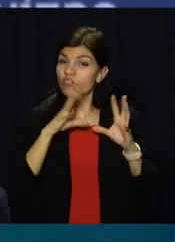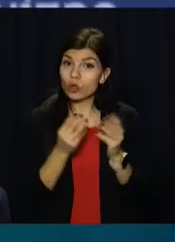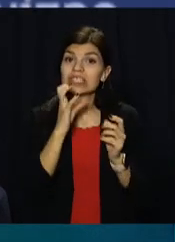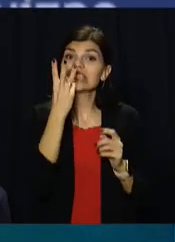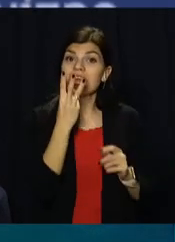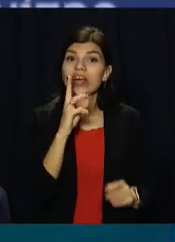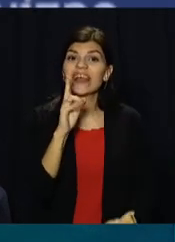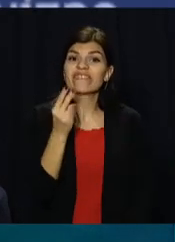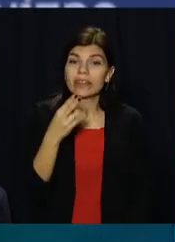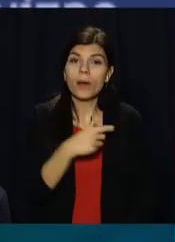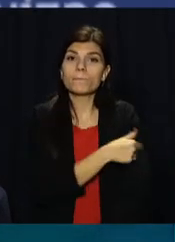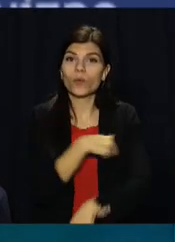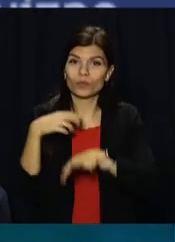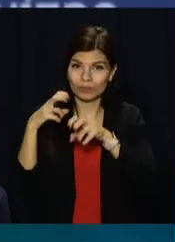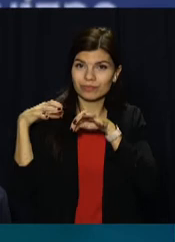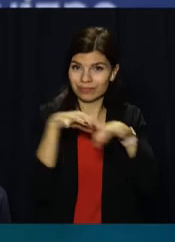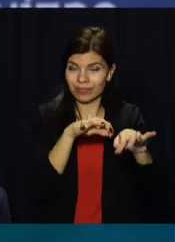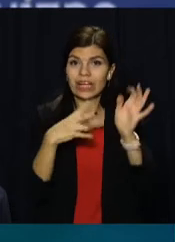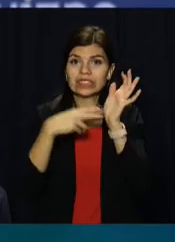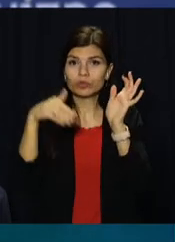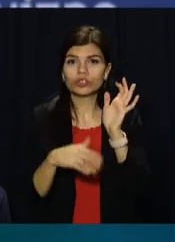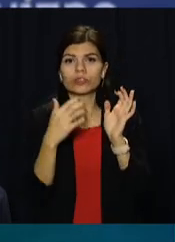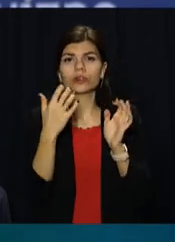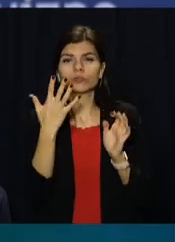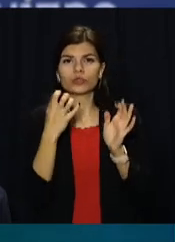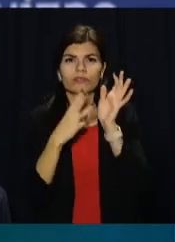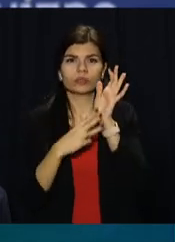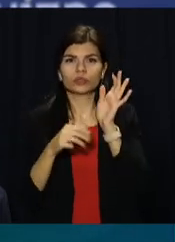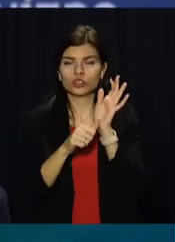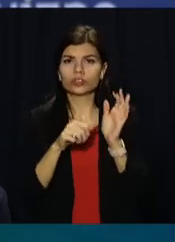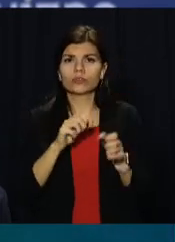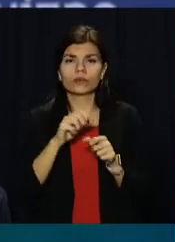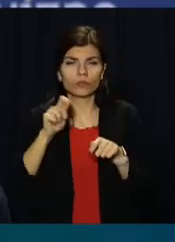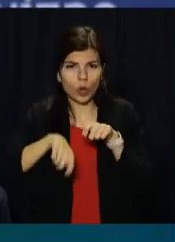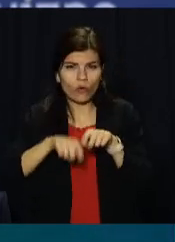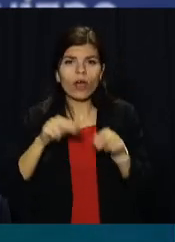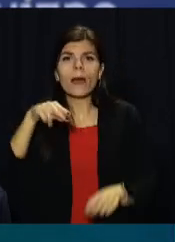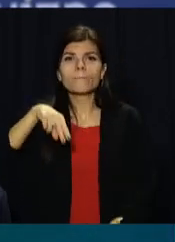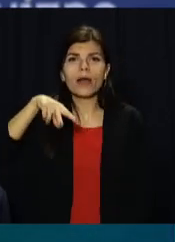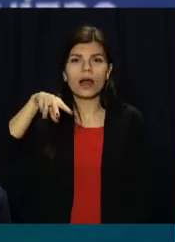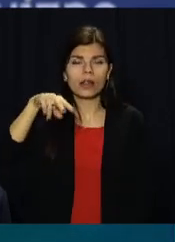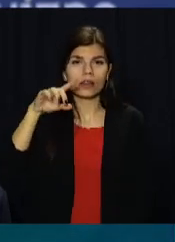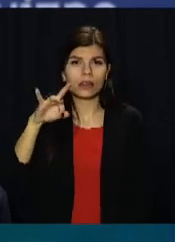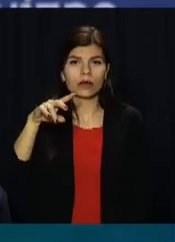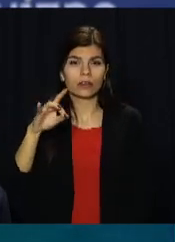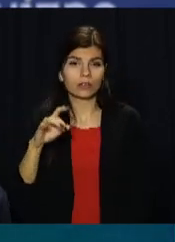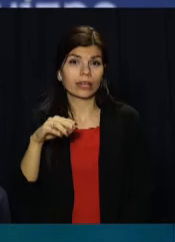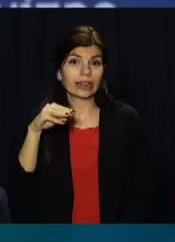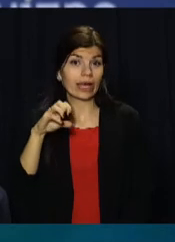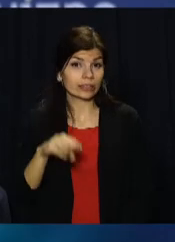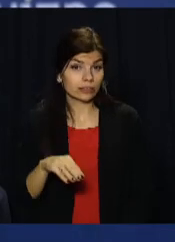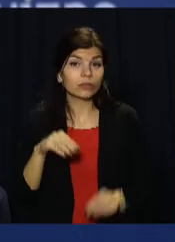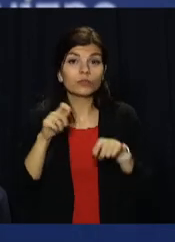мобільна бригада здійснила 7 тисяч 586 виїздів та обстежила методом ПЛР 58 тисяч